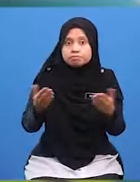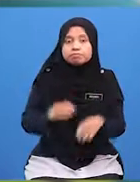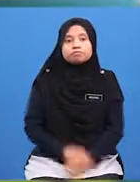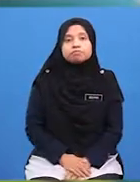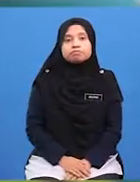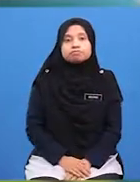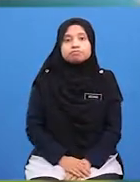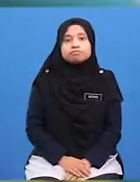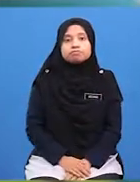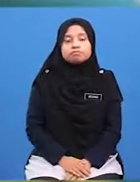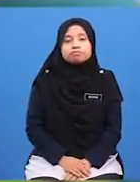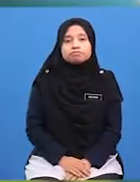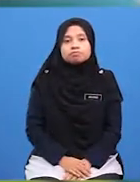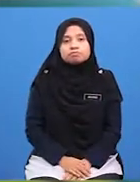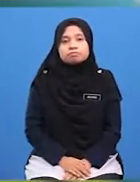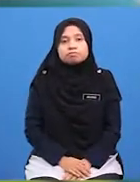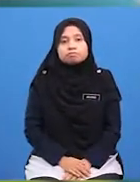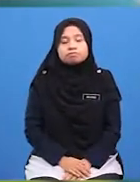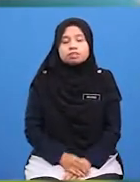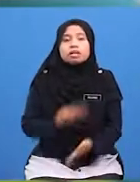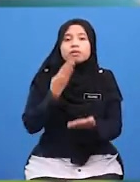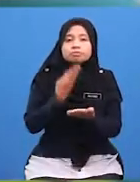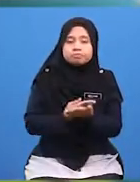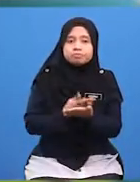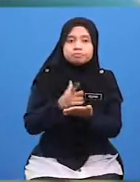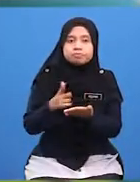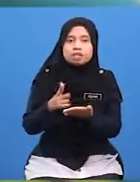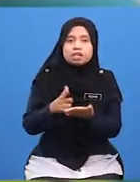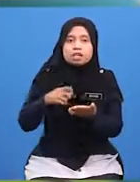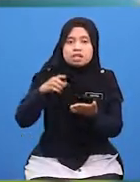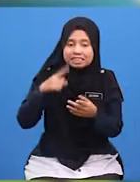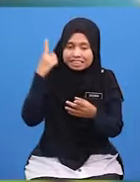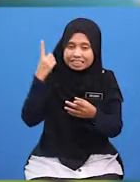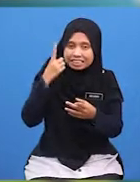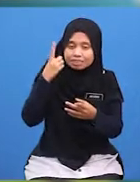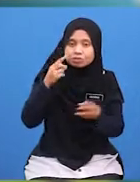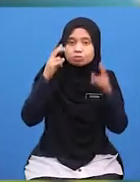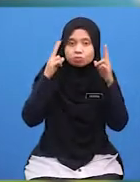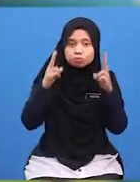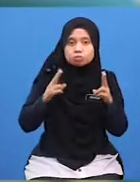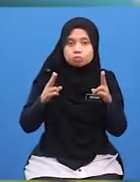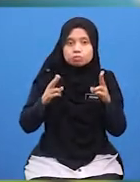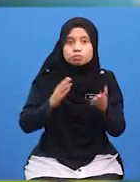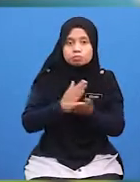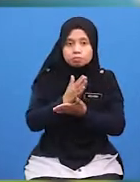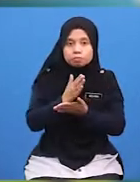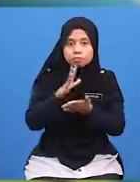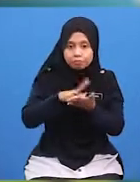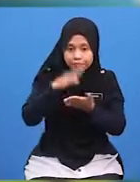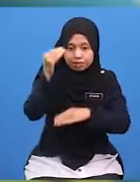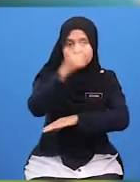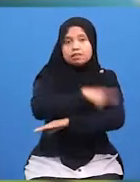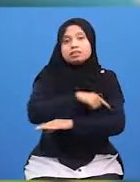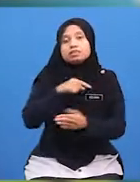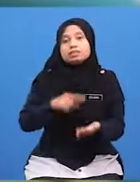Tak tahu? Baiklah, sebelum Ustazah meneruskan lagi pembelajaran kita